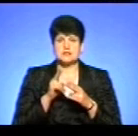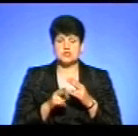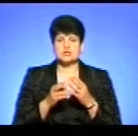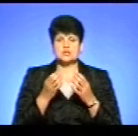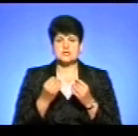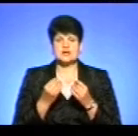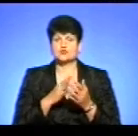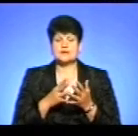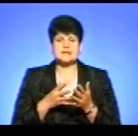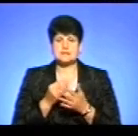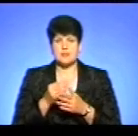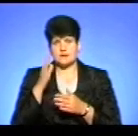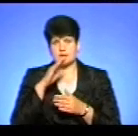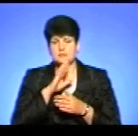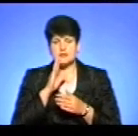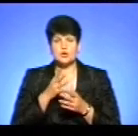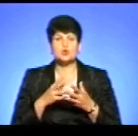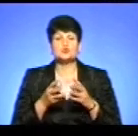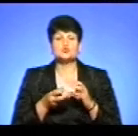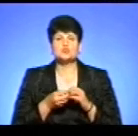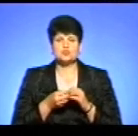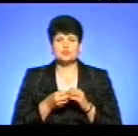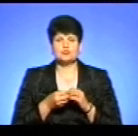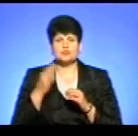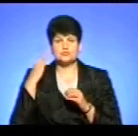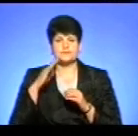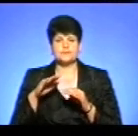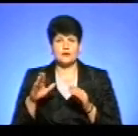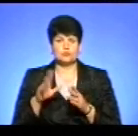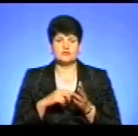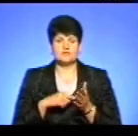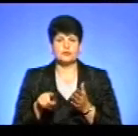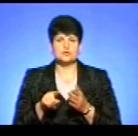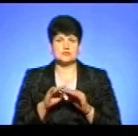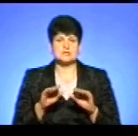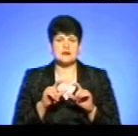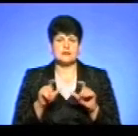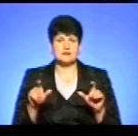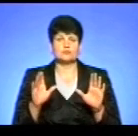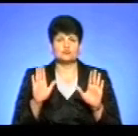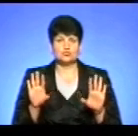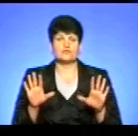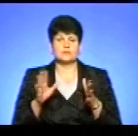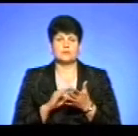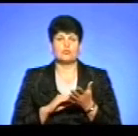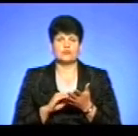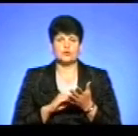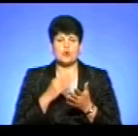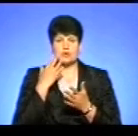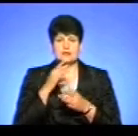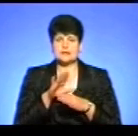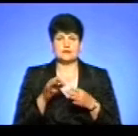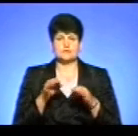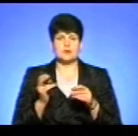Ще скажіть, якщо не проплатять батьки цю суму необхідну, батьки іногородніх дітей, чи буде їх дитина виключена з закладу? Чи будуть такі випадки повторюватись, коли їх не буде